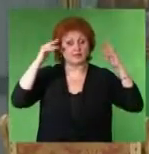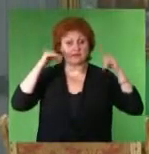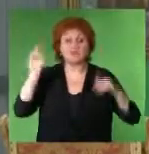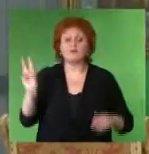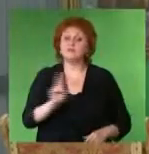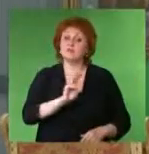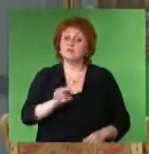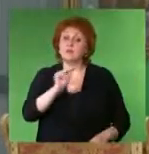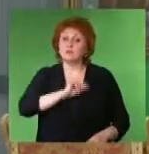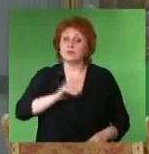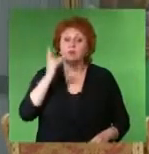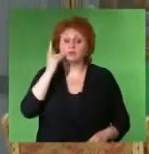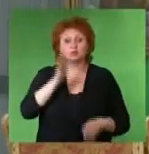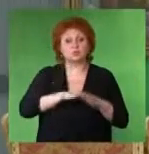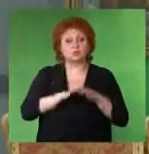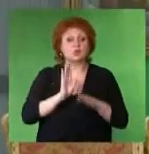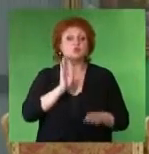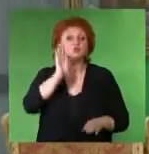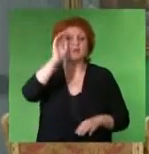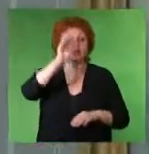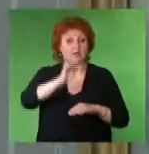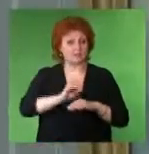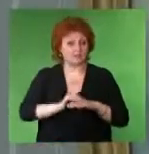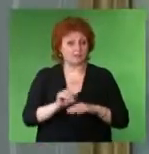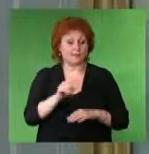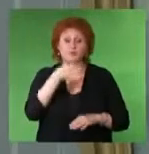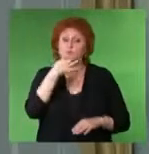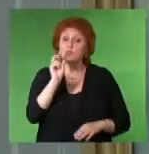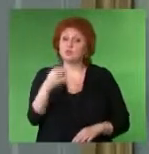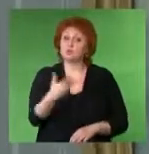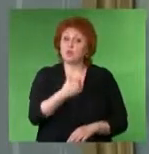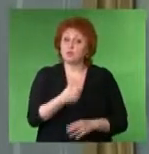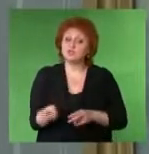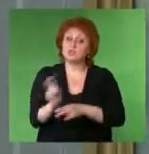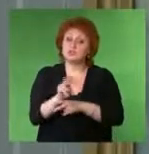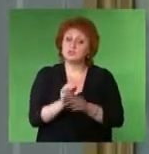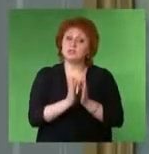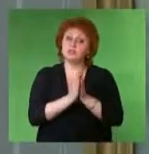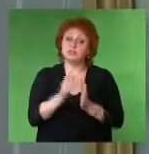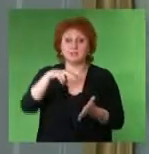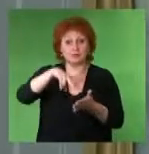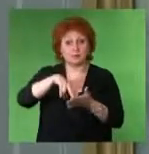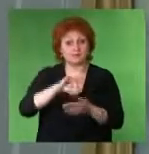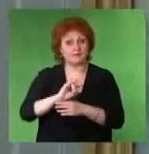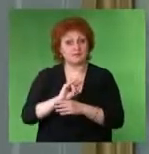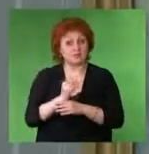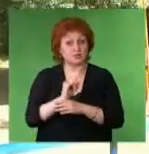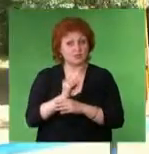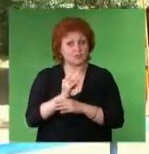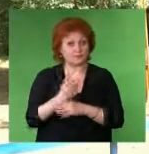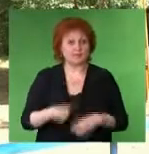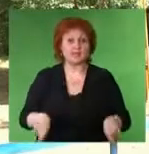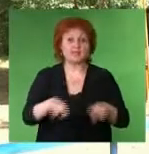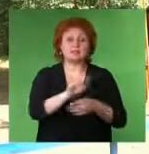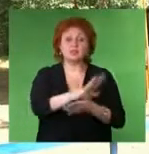православный походный храм Работа которого осуществляется с утра и до вечера Чтобы любой желающий мог прийти помолиться и поставить свечку